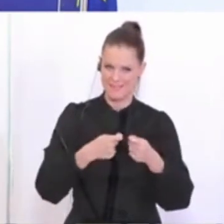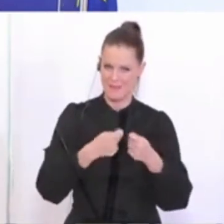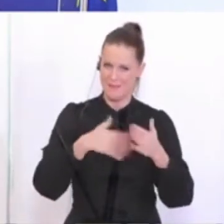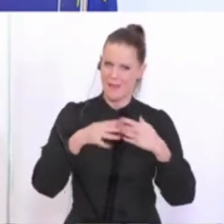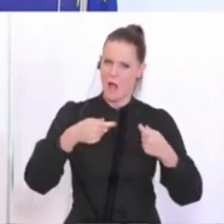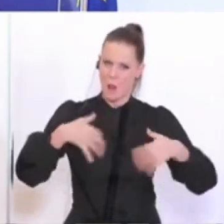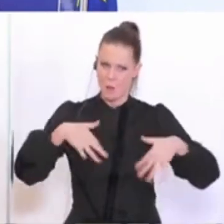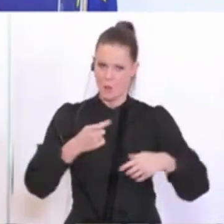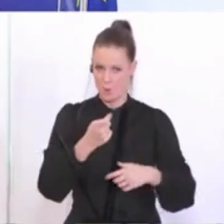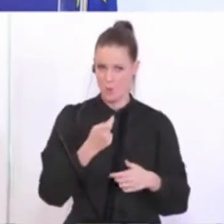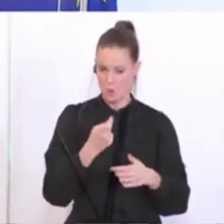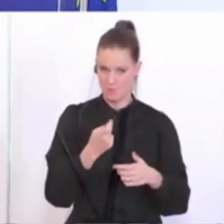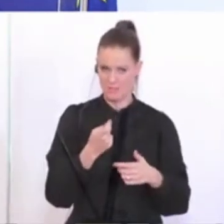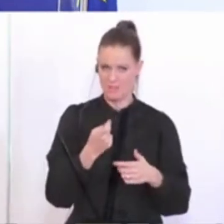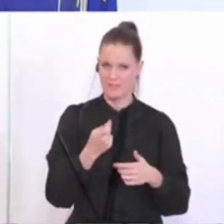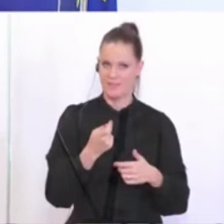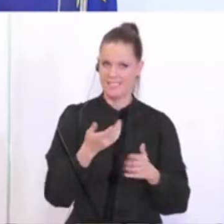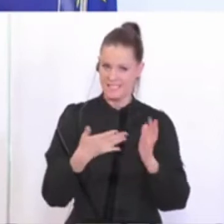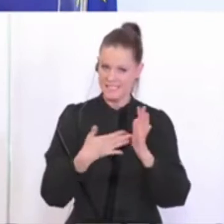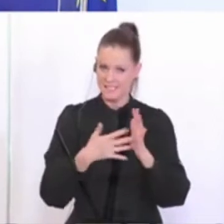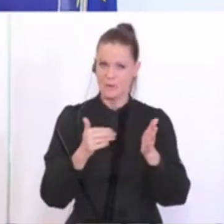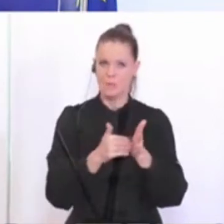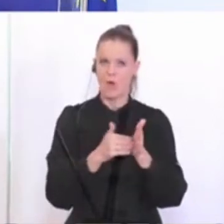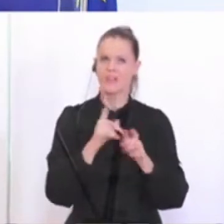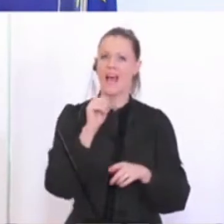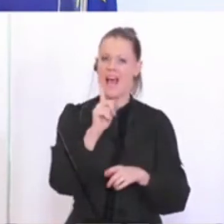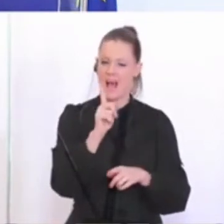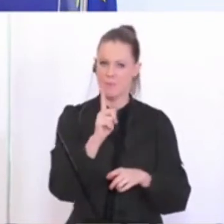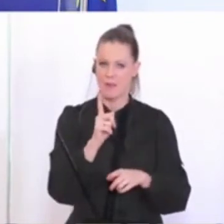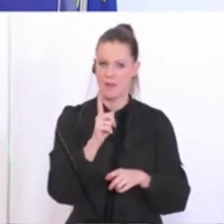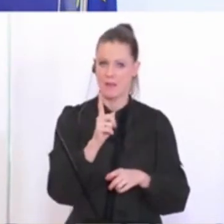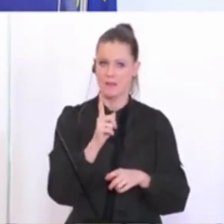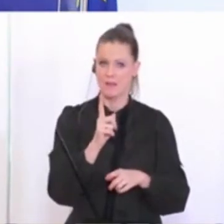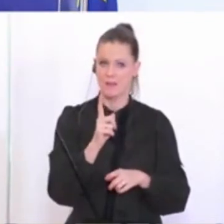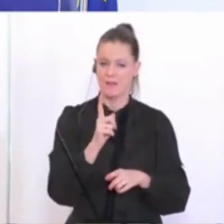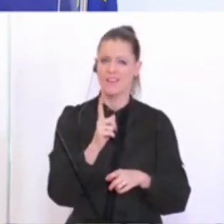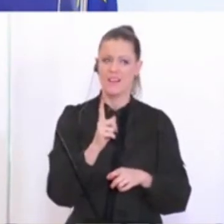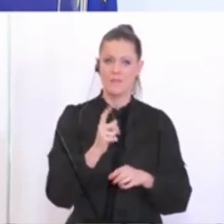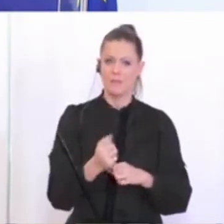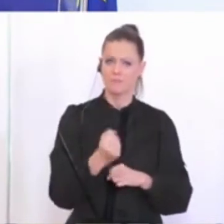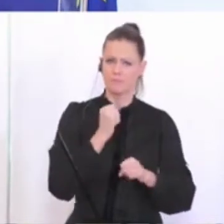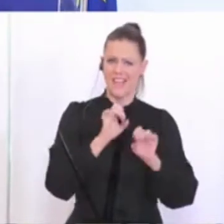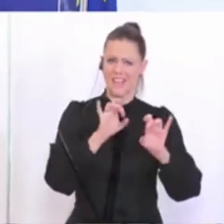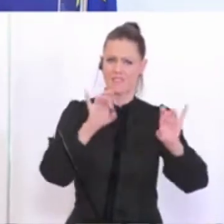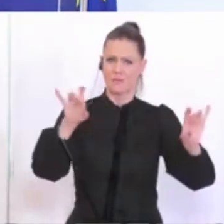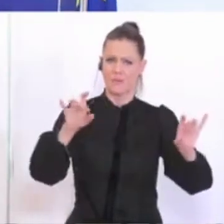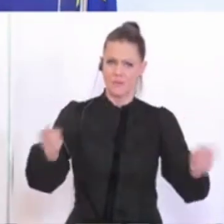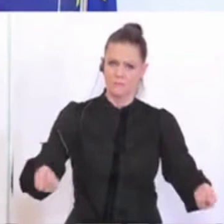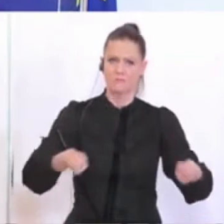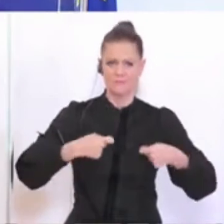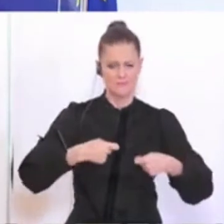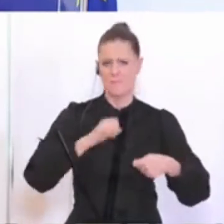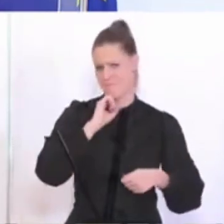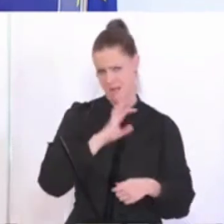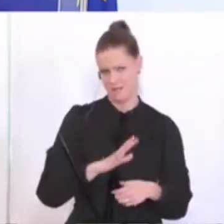nicht wieder dann in die Situation kommen müssen, weil es eine verstärkte Infektionskette wieder geben sollte, dann diese Maßnahmen wieder zurücknehmen